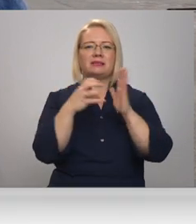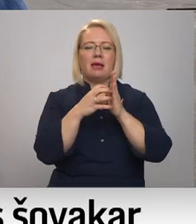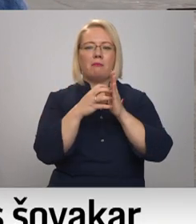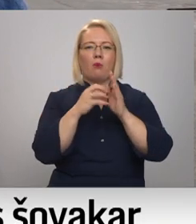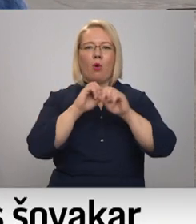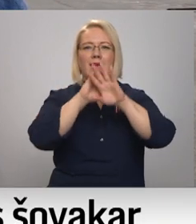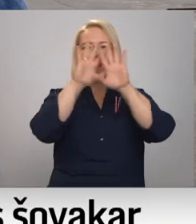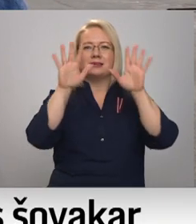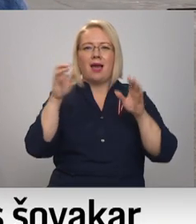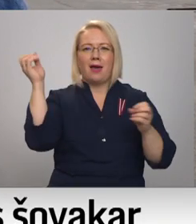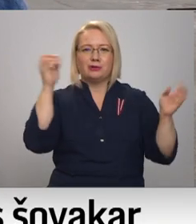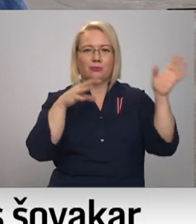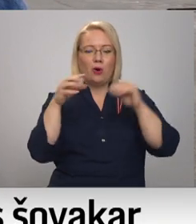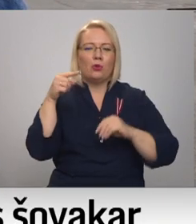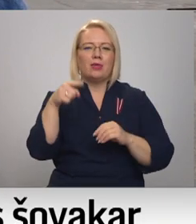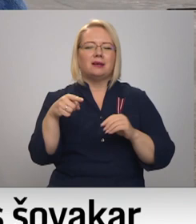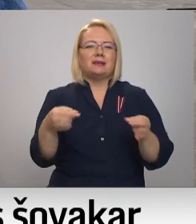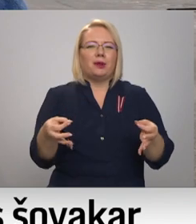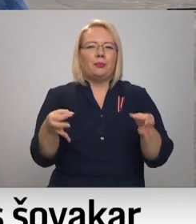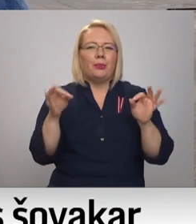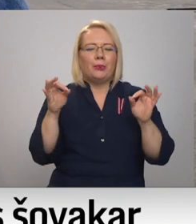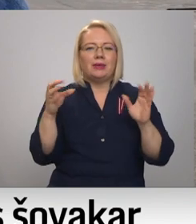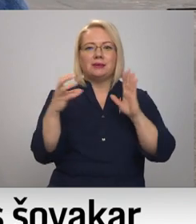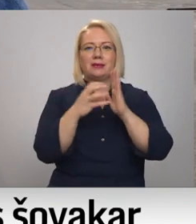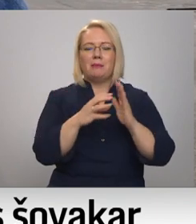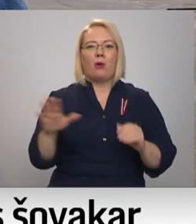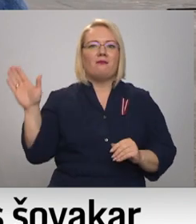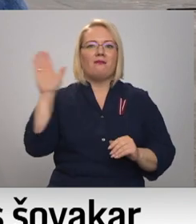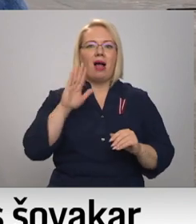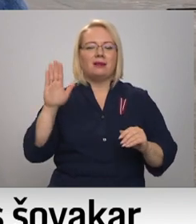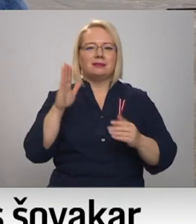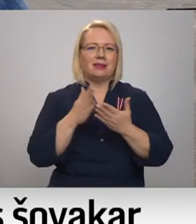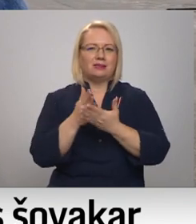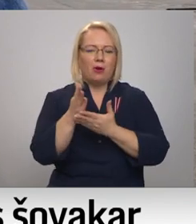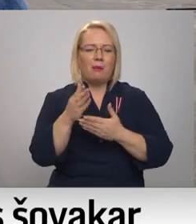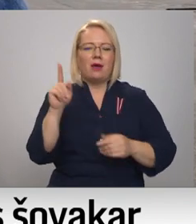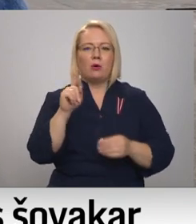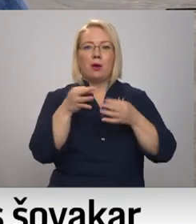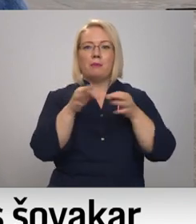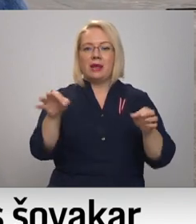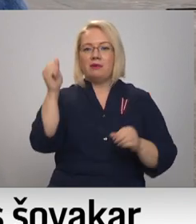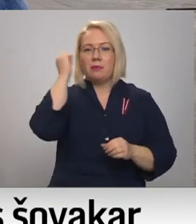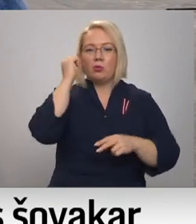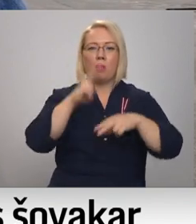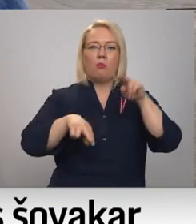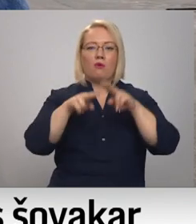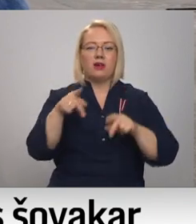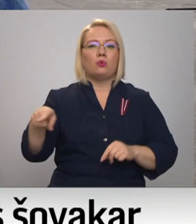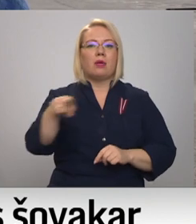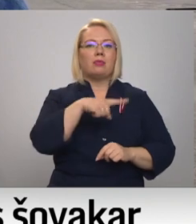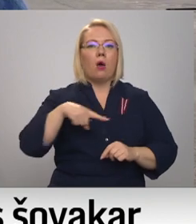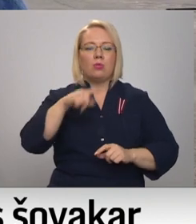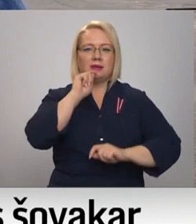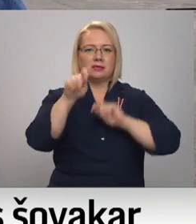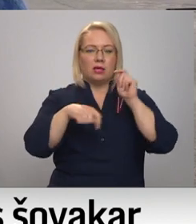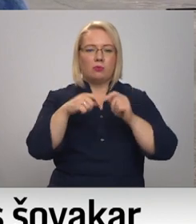manuprāt, tas ir ļoti būtisks, tāds simbols arī valstisks, jo mēs atceramies, ka brīvības piemieneklis ir celtas no tautas ziedojumiem, jo